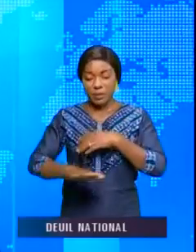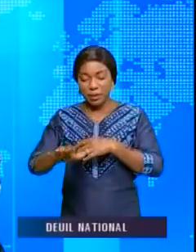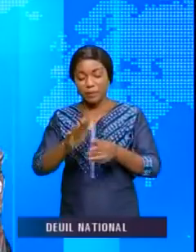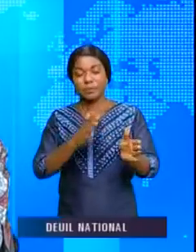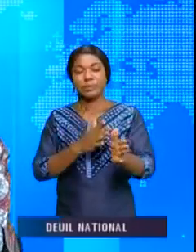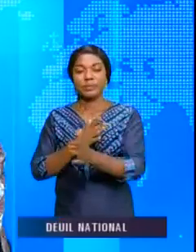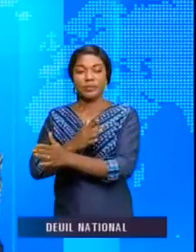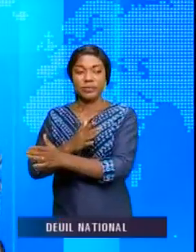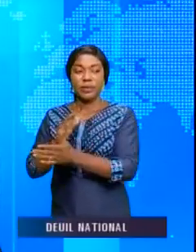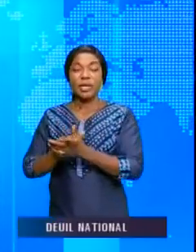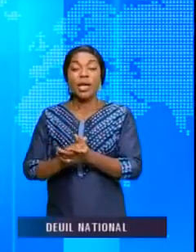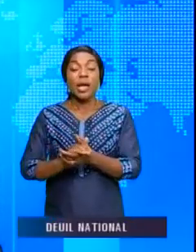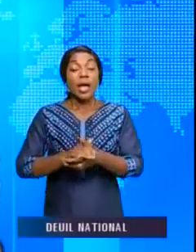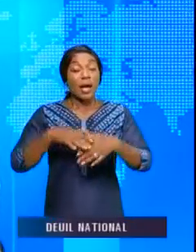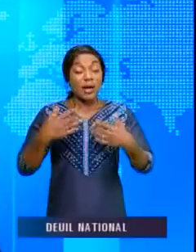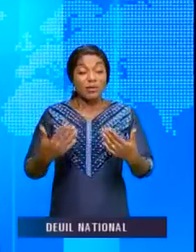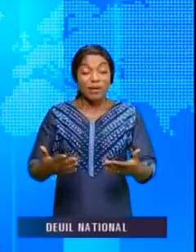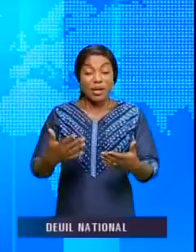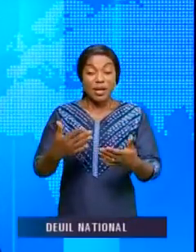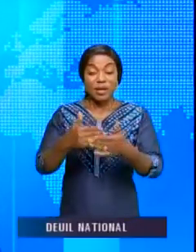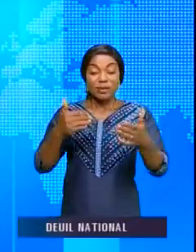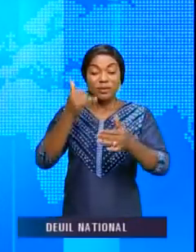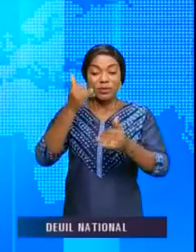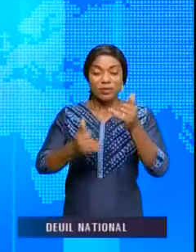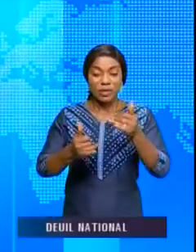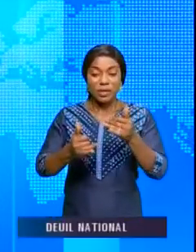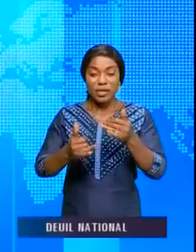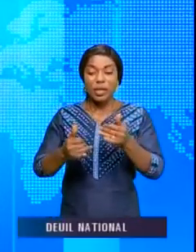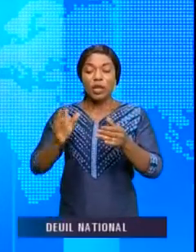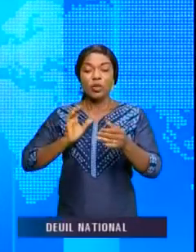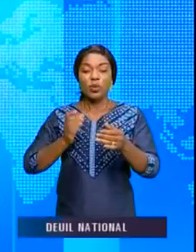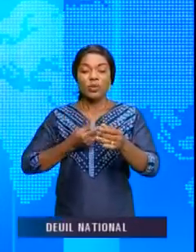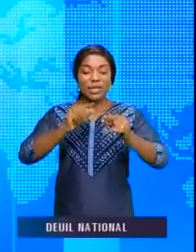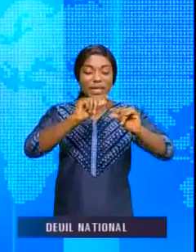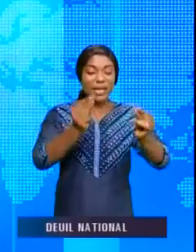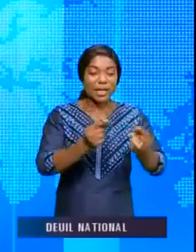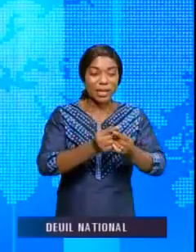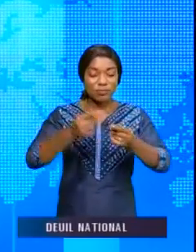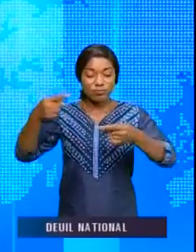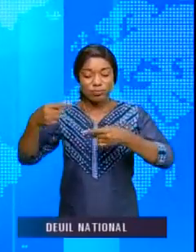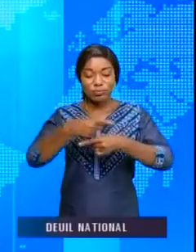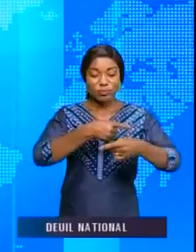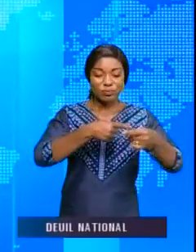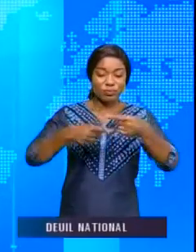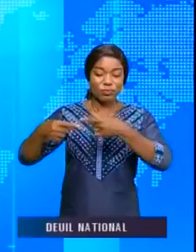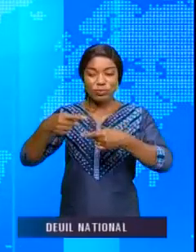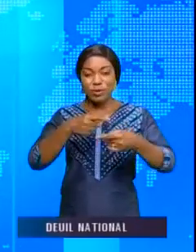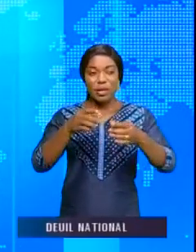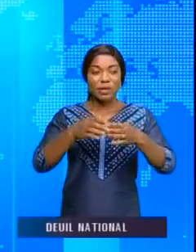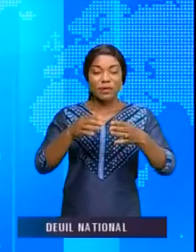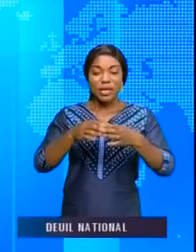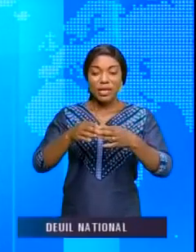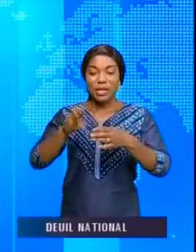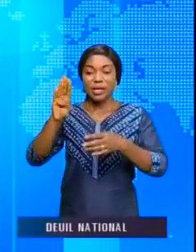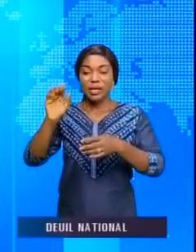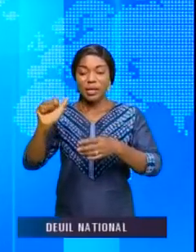Un mot de football avant de nous quitter les Léopards de la République démocratique du Congo étaient face aux Panthères du Gabon aujourd'hui au stade de